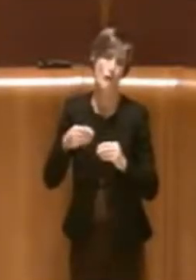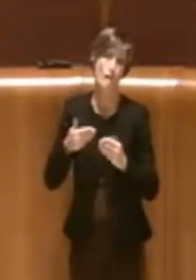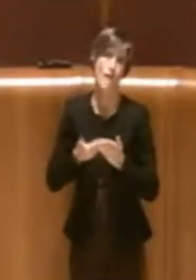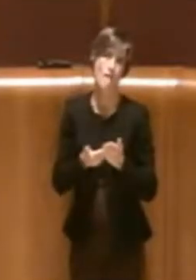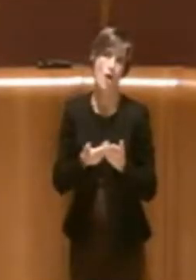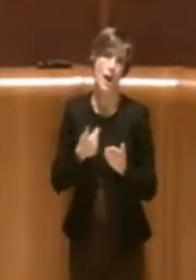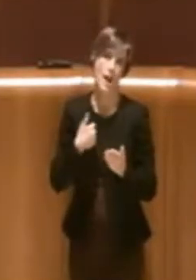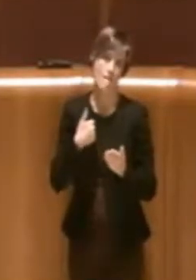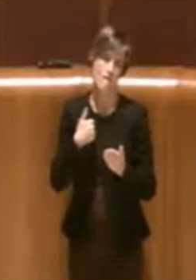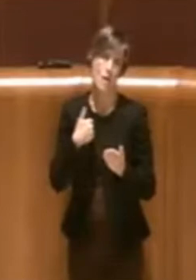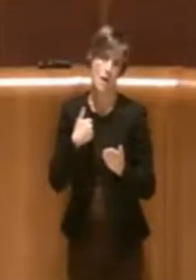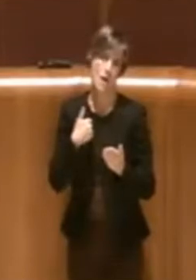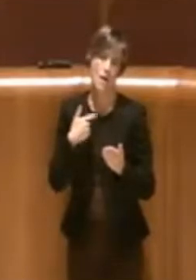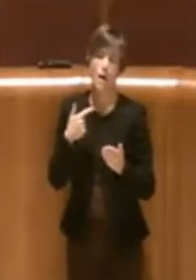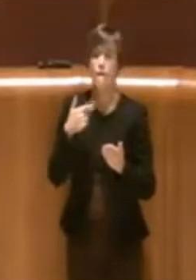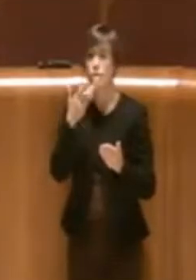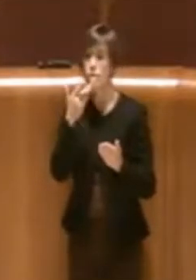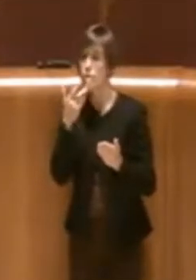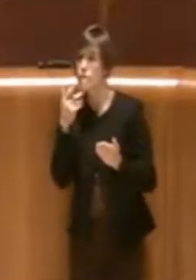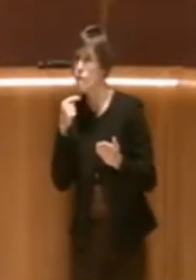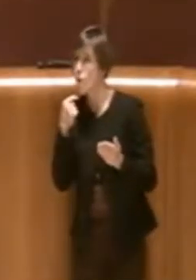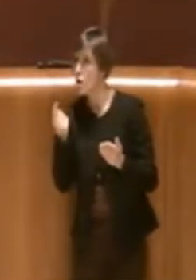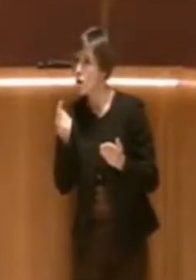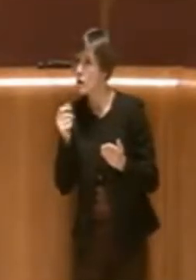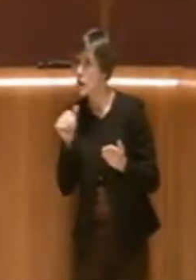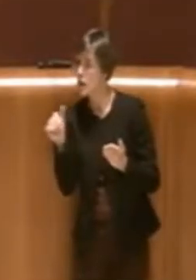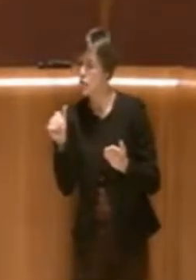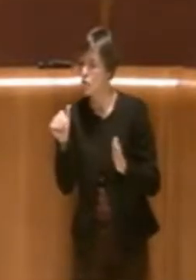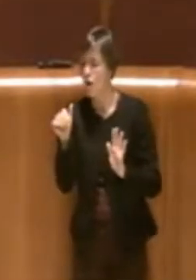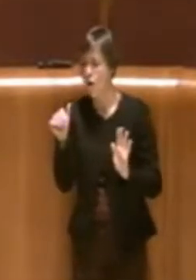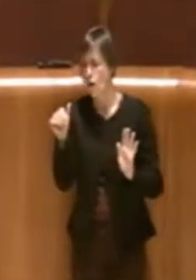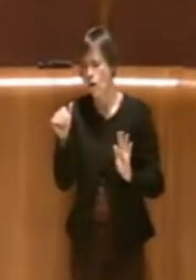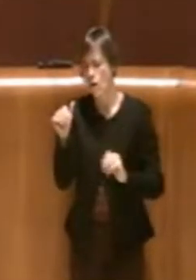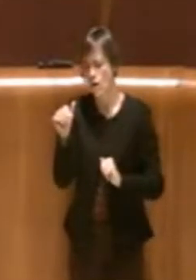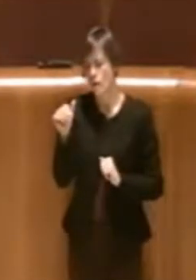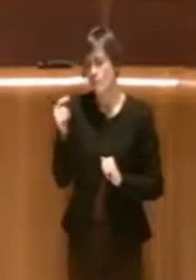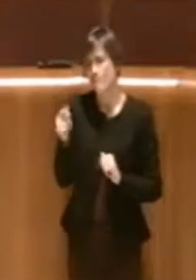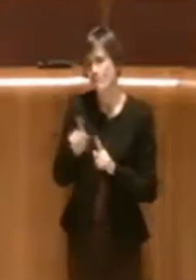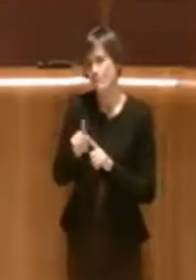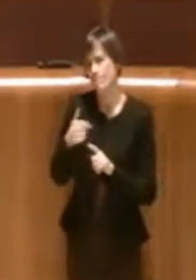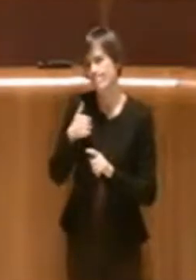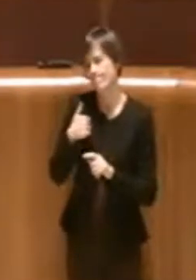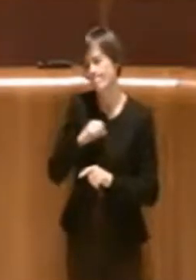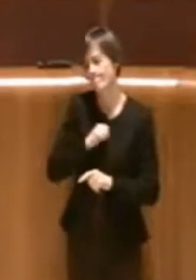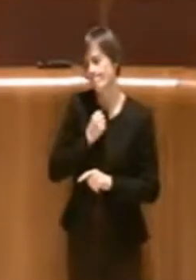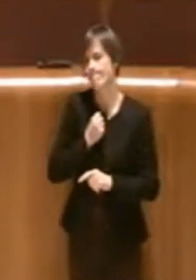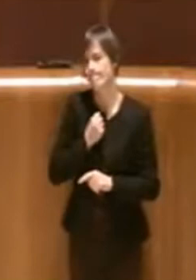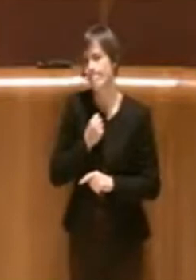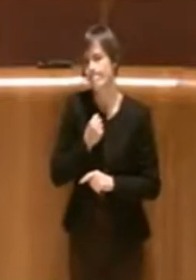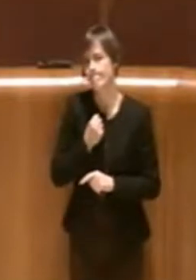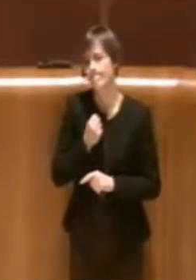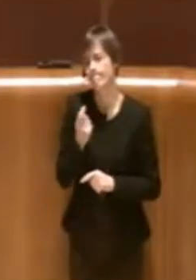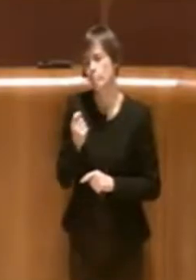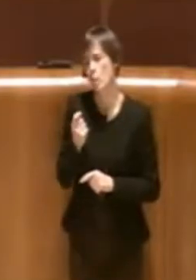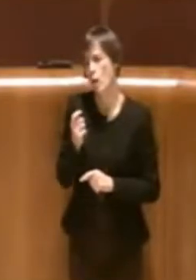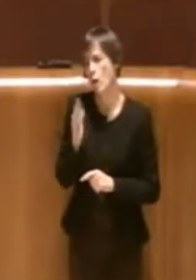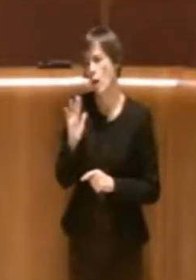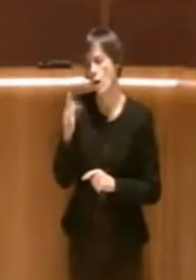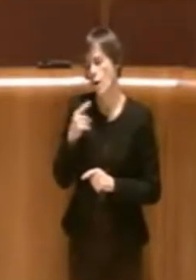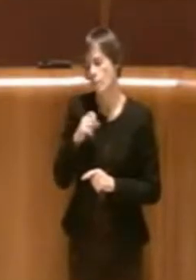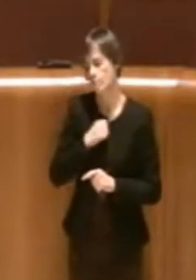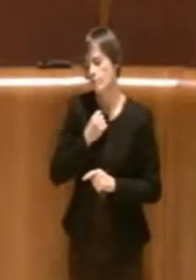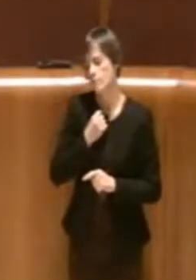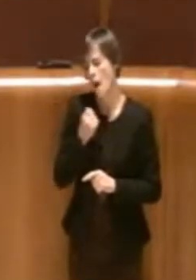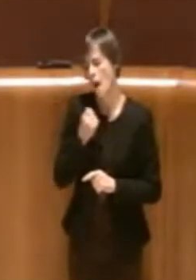è un po' dispiace vedere che in questa